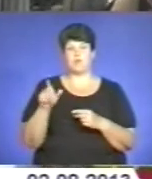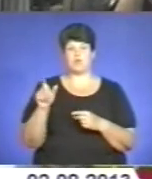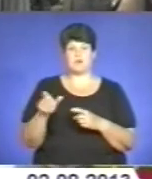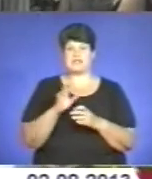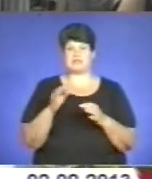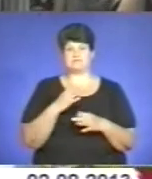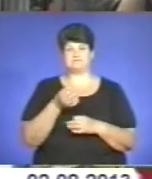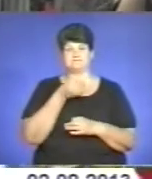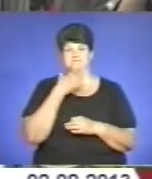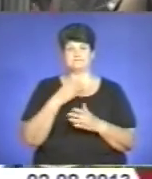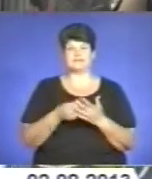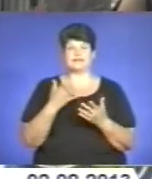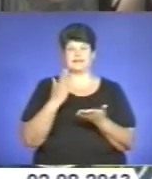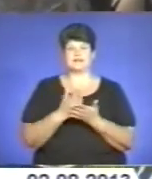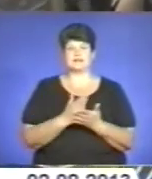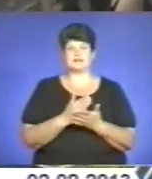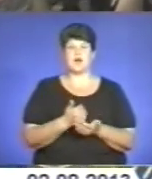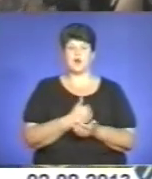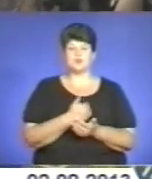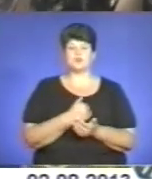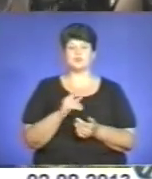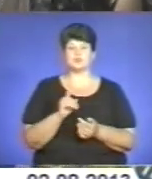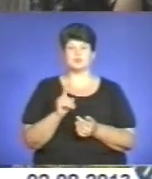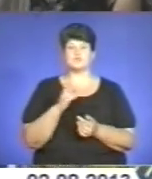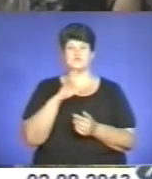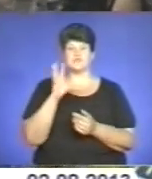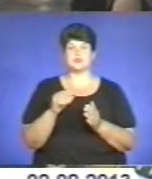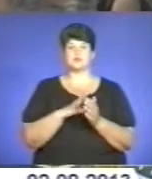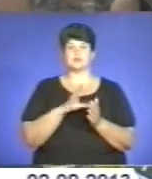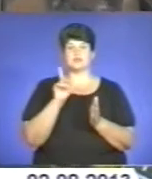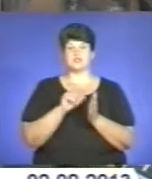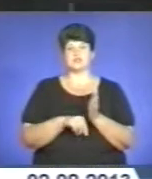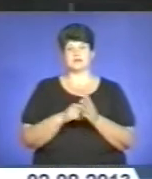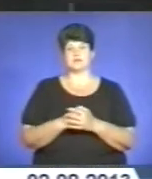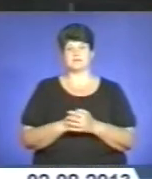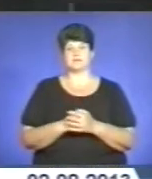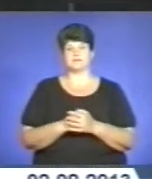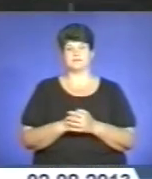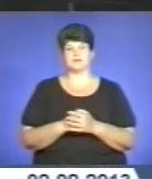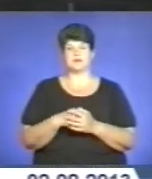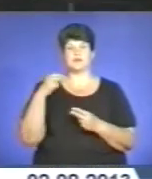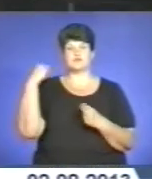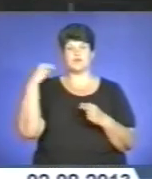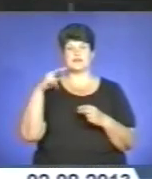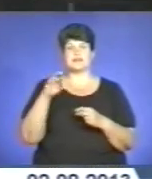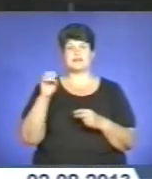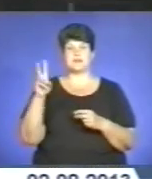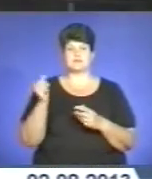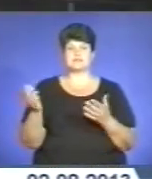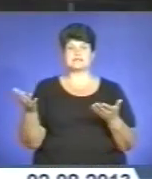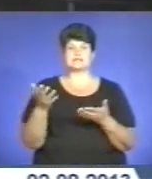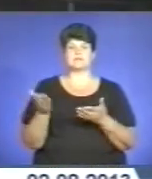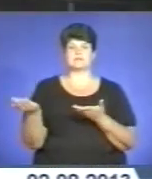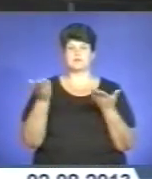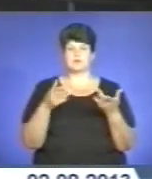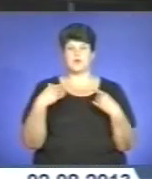ціни такі, які є. А хоче, щоб завжди дешеві були. Дзвони Лемківщини скликають гостей вже в 15